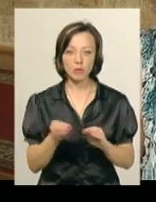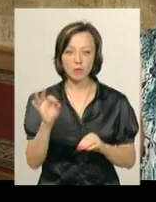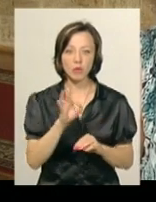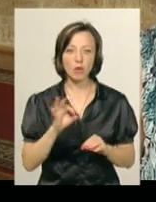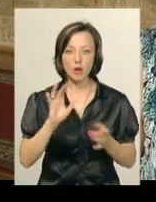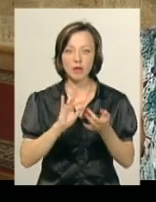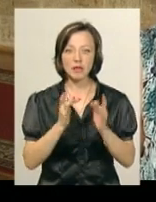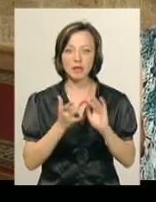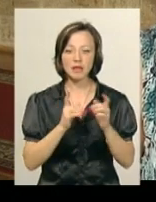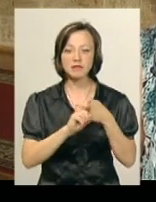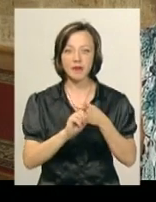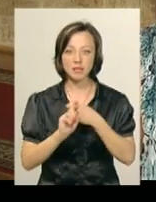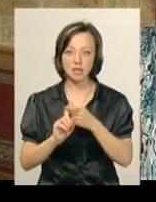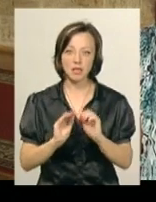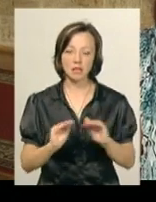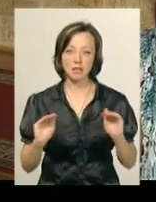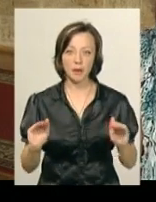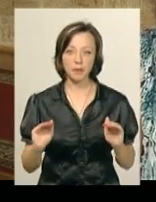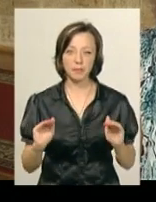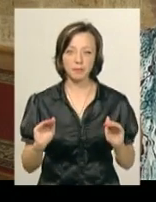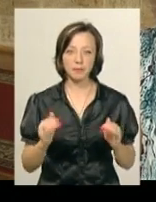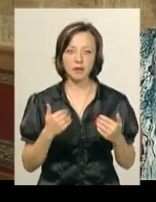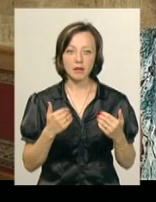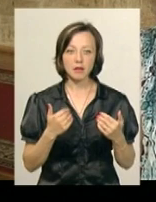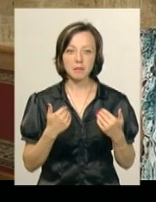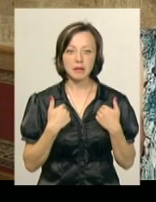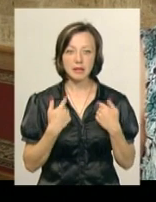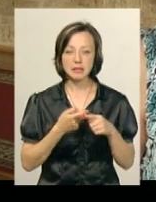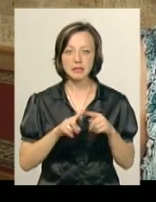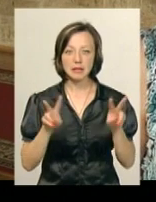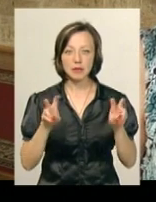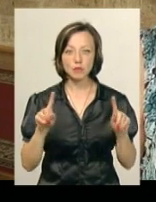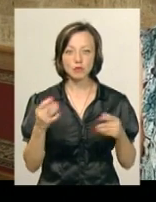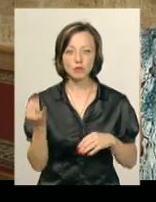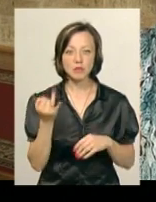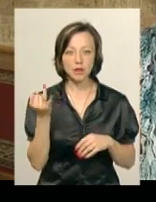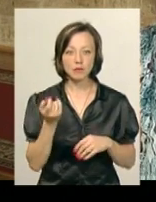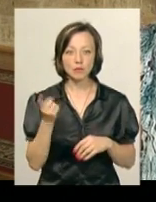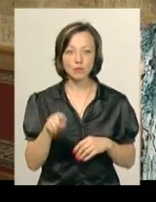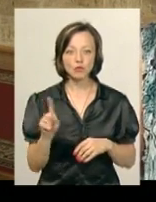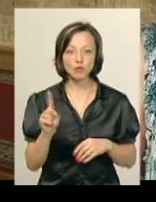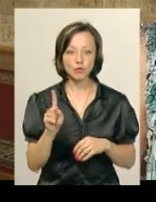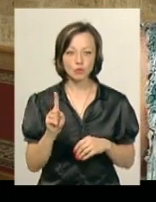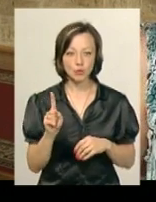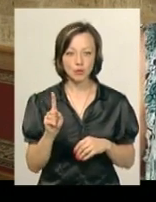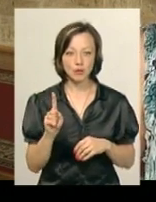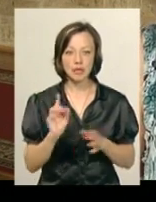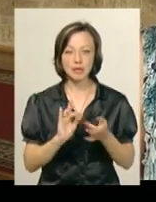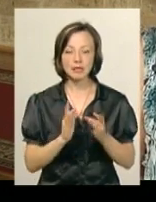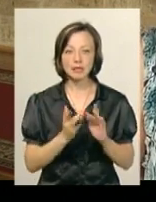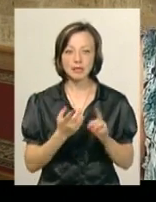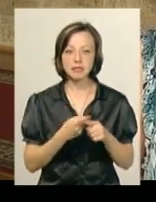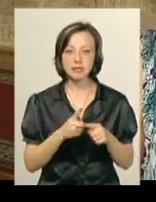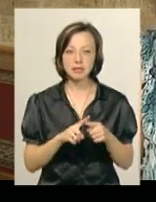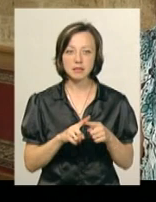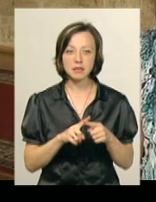віртуальні їхні зв'язки. Мене ця тема дуже цікавить, тому що інтернет – це